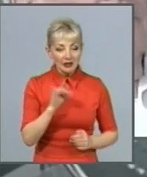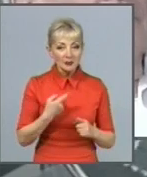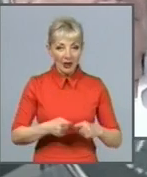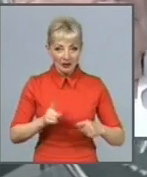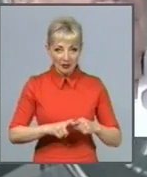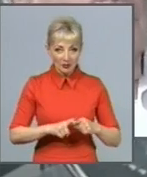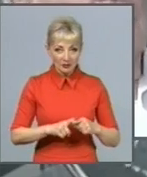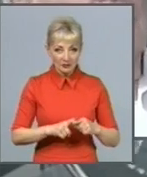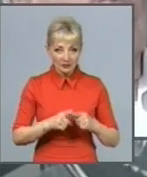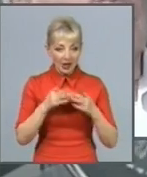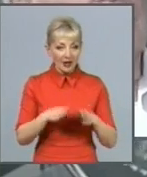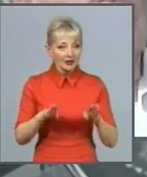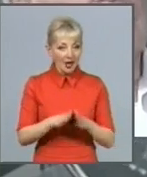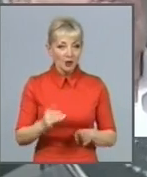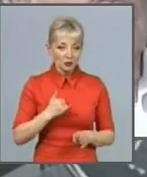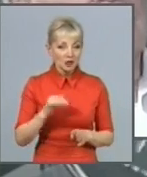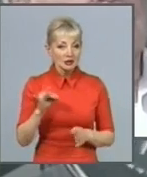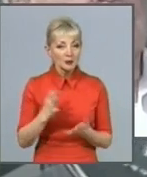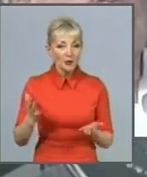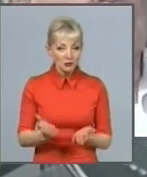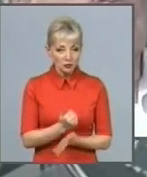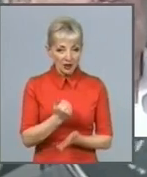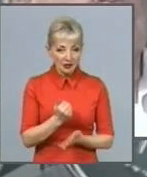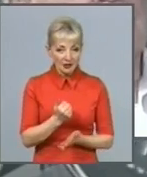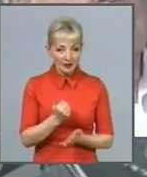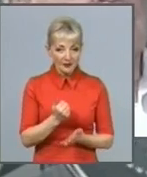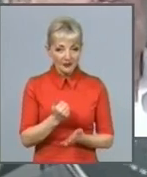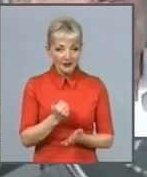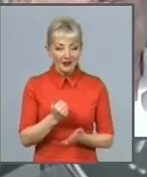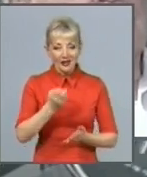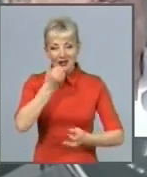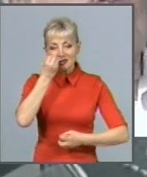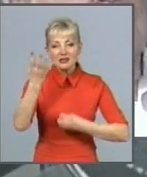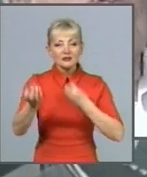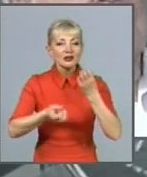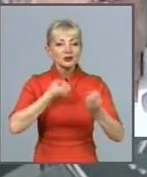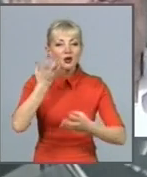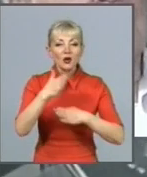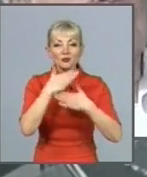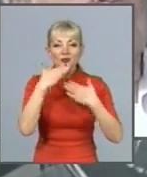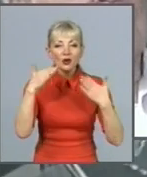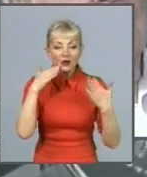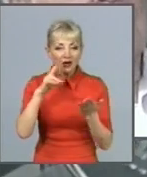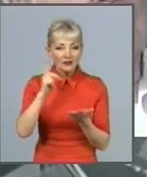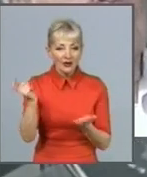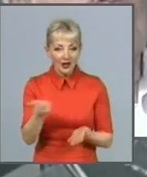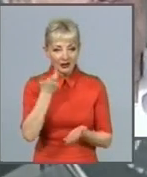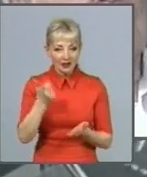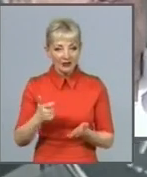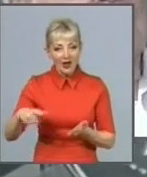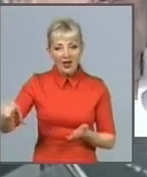у нас і получается. Утопає в цвітах, в дорогі построені,